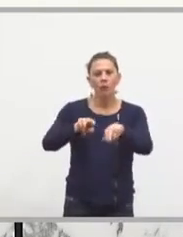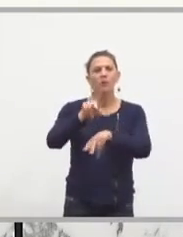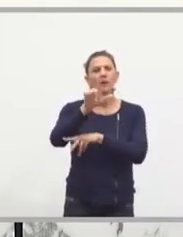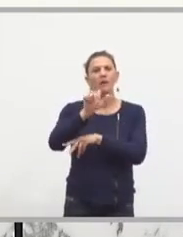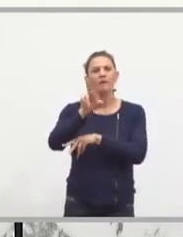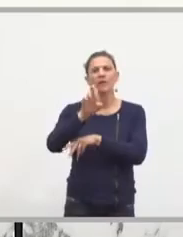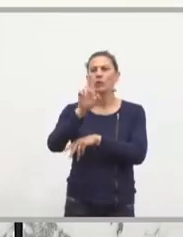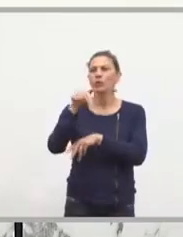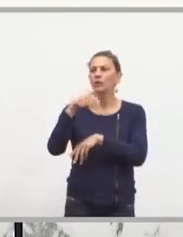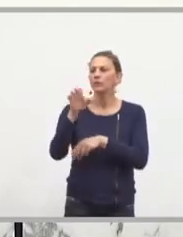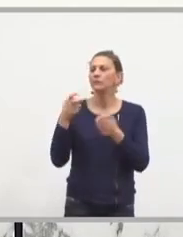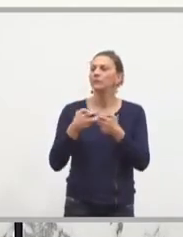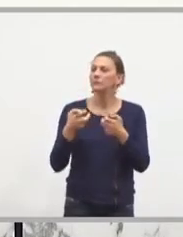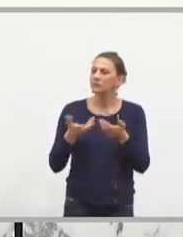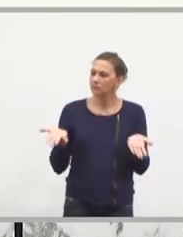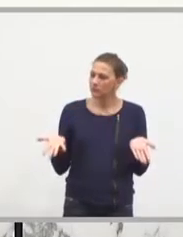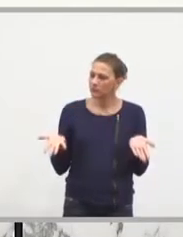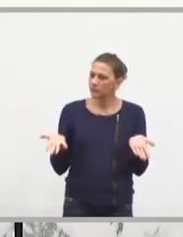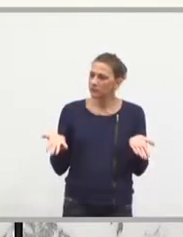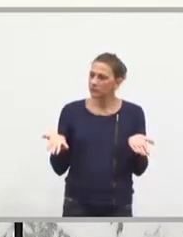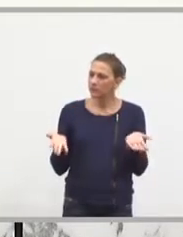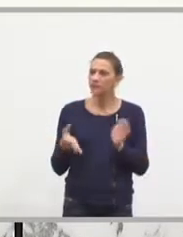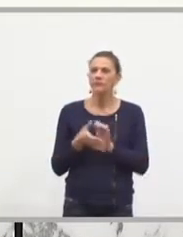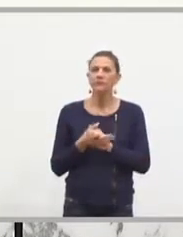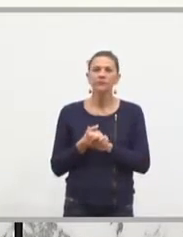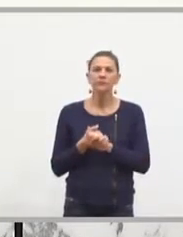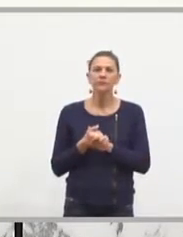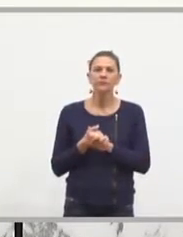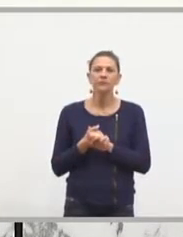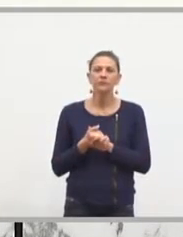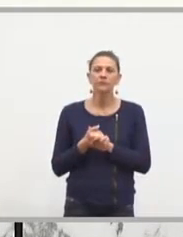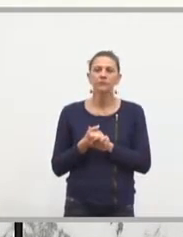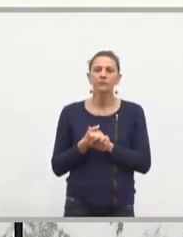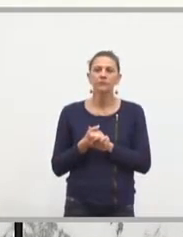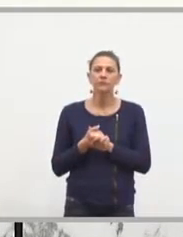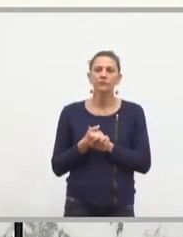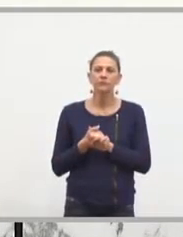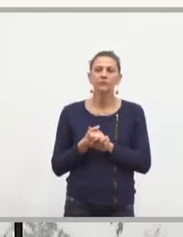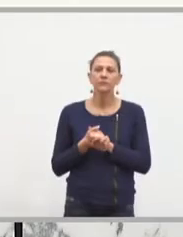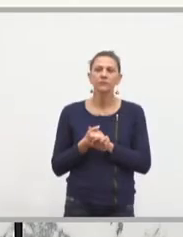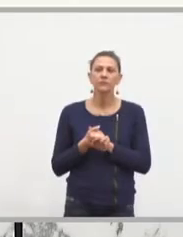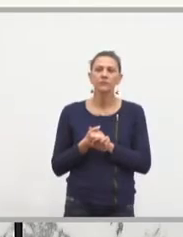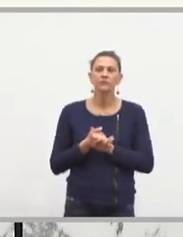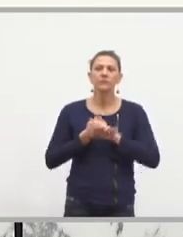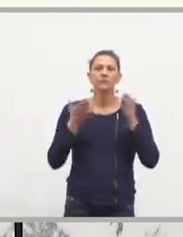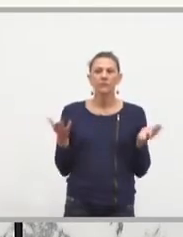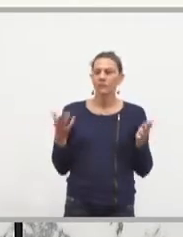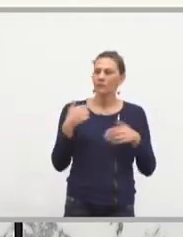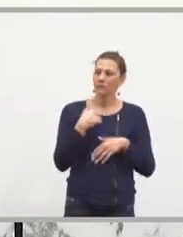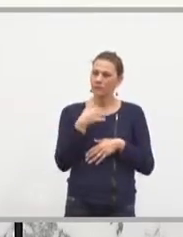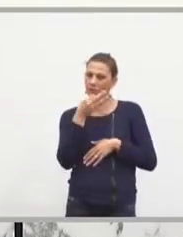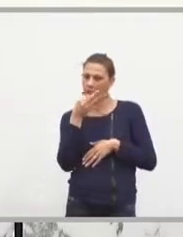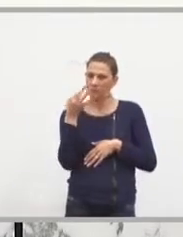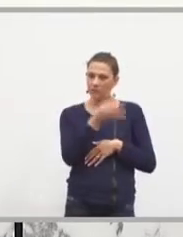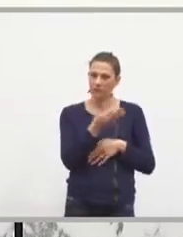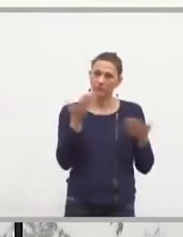» Alors, je lui ai dit, « qu'il y a des options qui avaient été choisies, qui